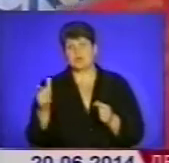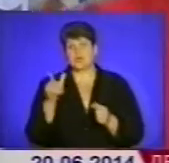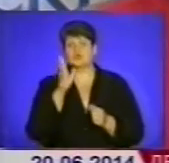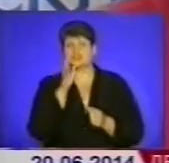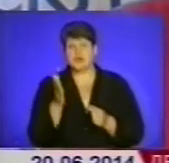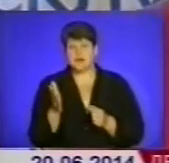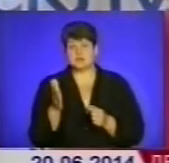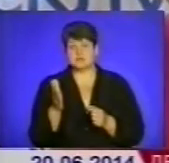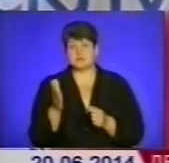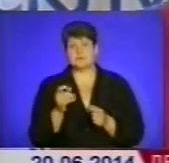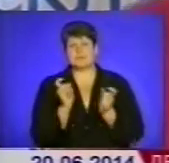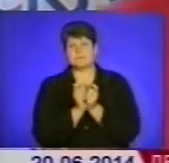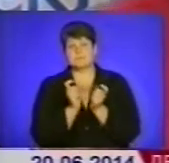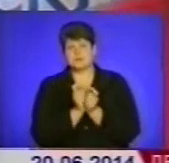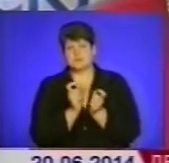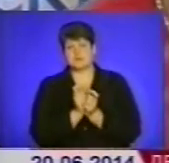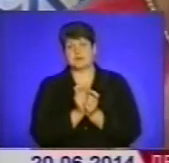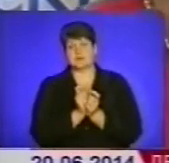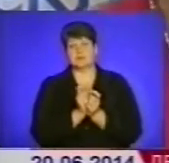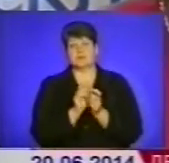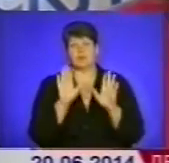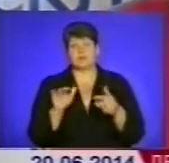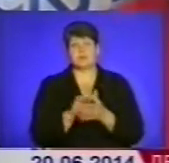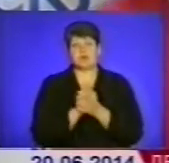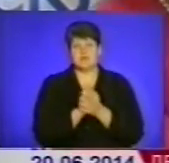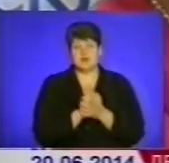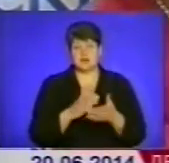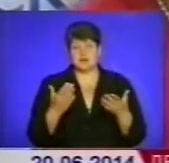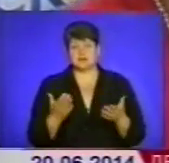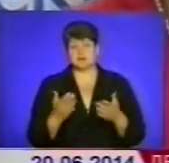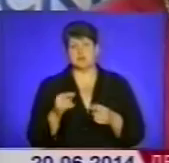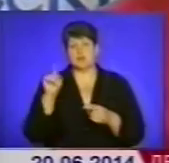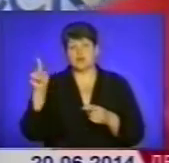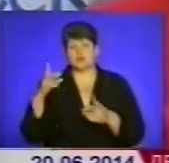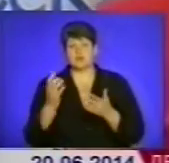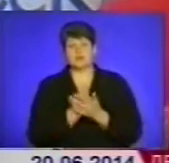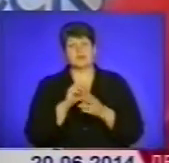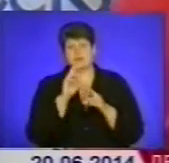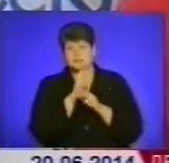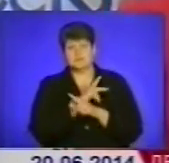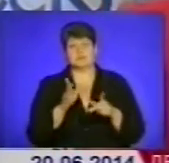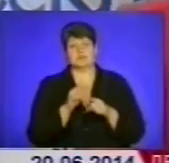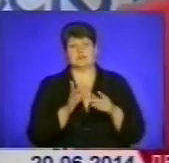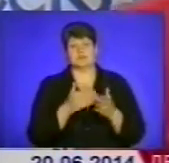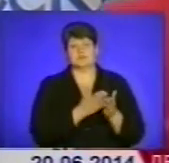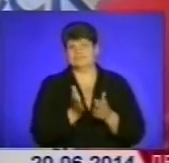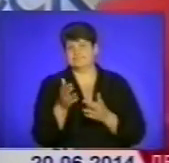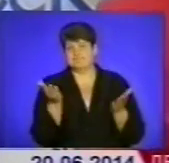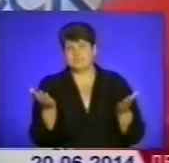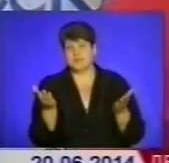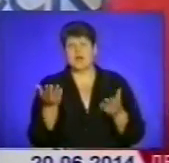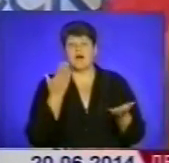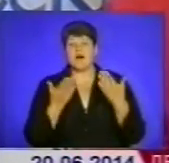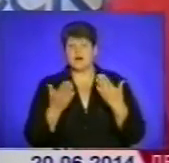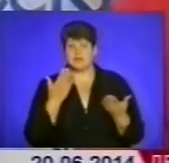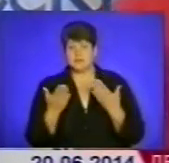посварилися всі на купу, потім помирилися, бо десь там вийшло не так, десь там щось пішло не в ту сторону. Але